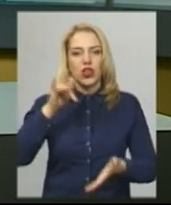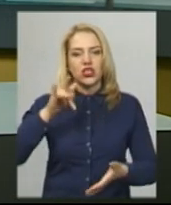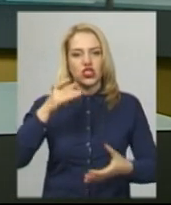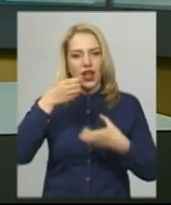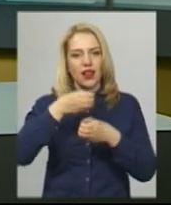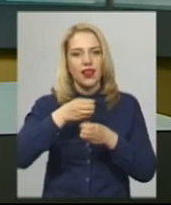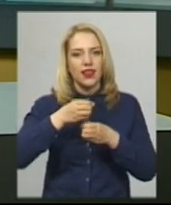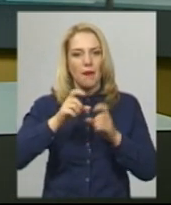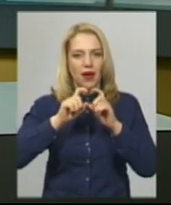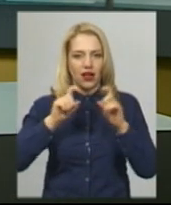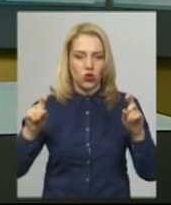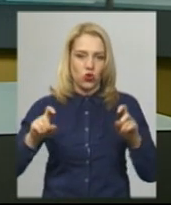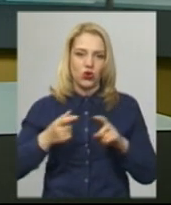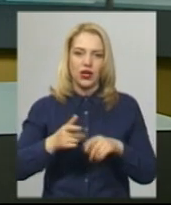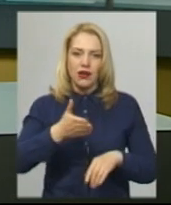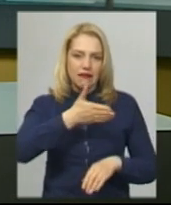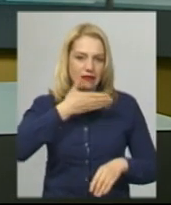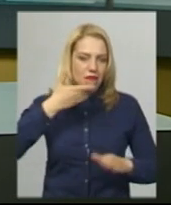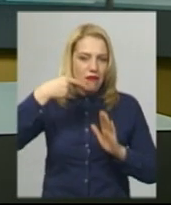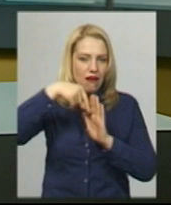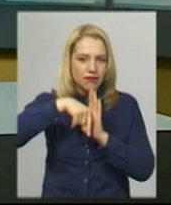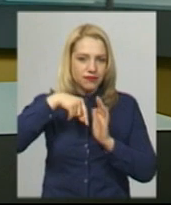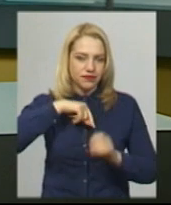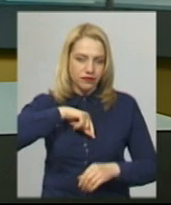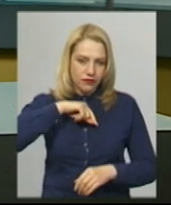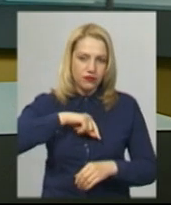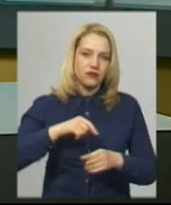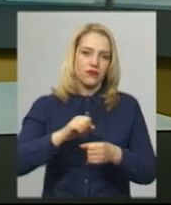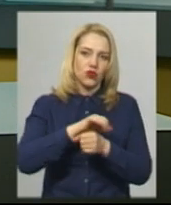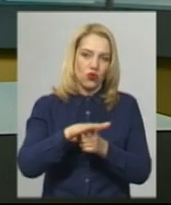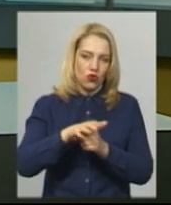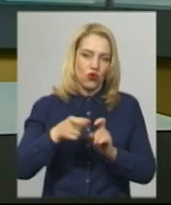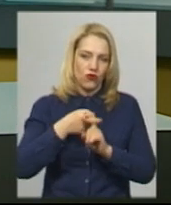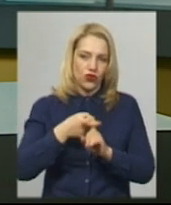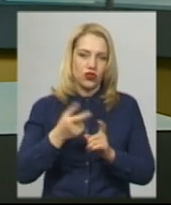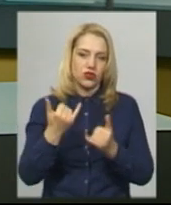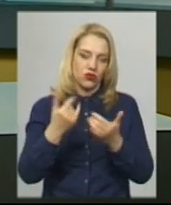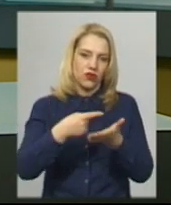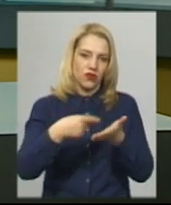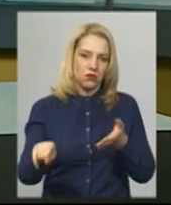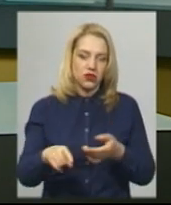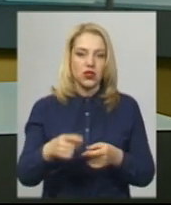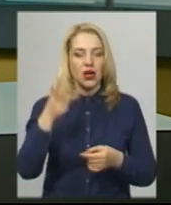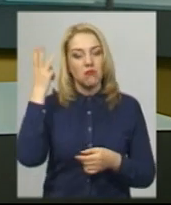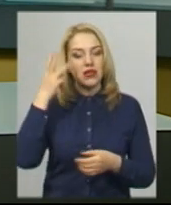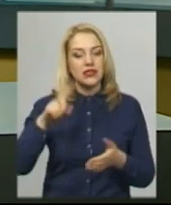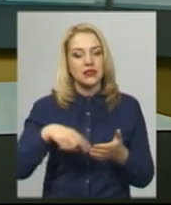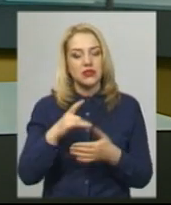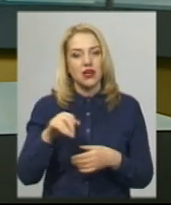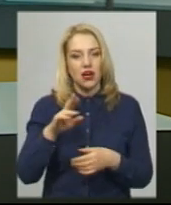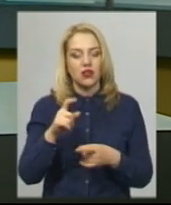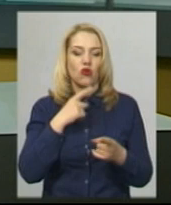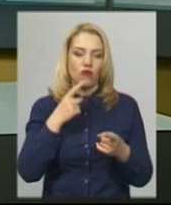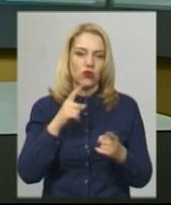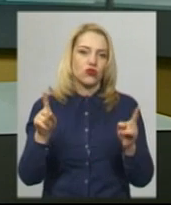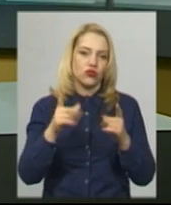Результат не виявив антитіл COVID-19 і пацієнтку виписують. У Хмельницькій міській раді інформують, що до виписки готується ще